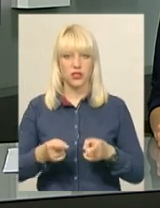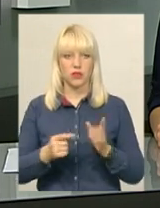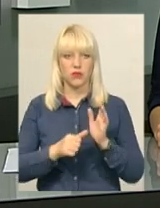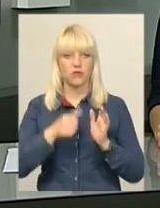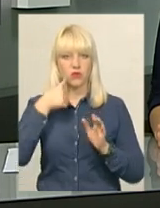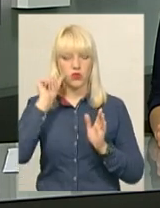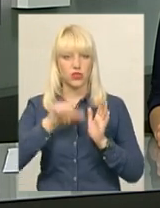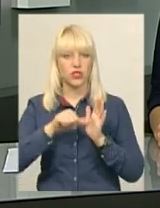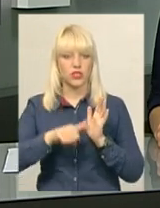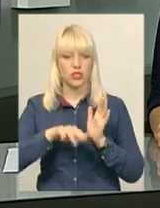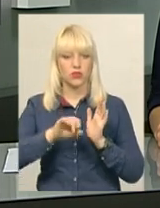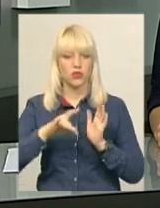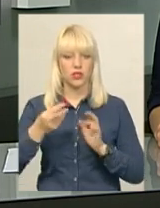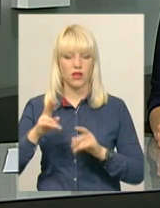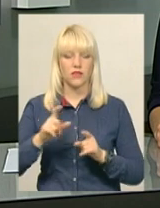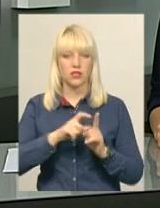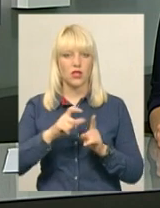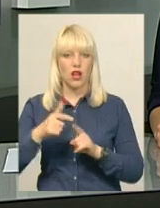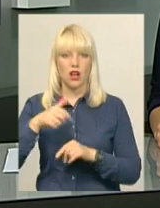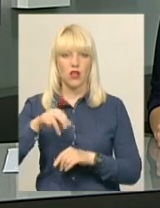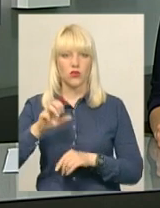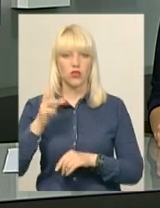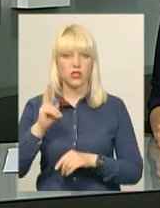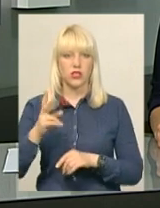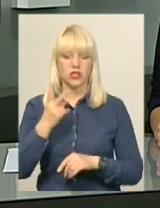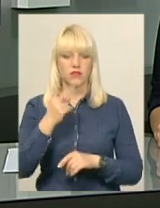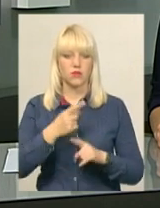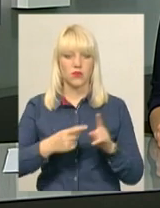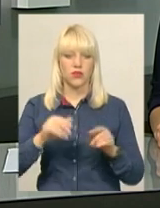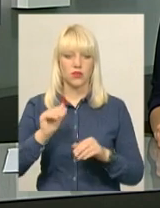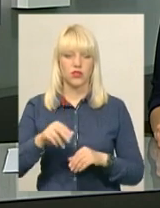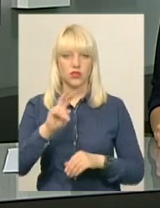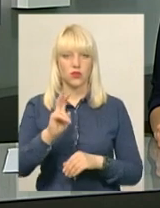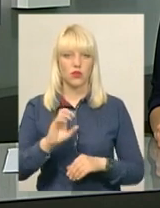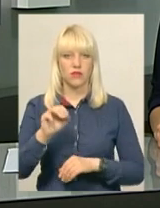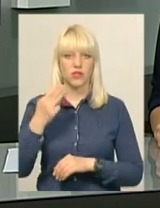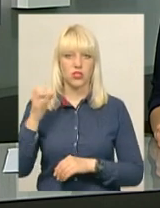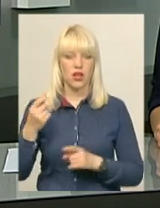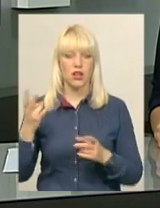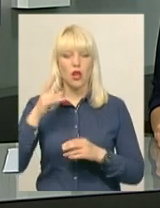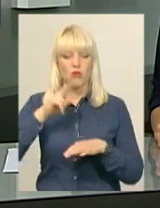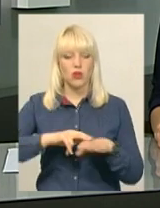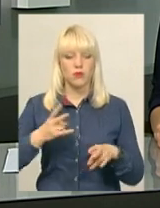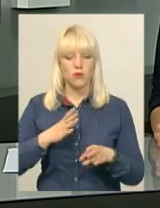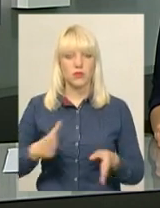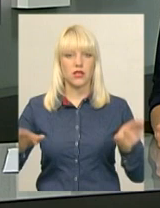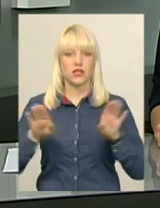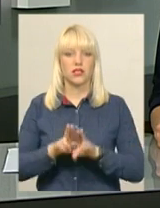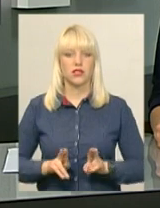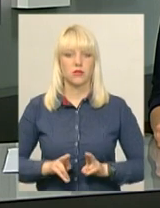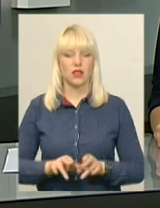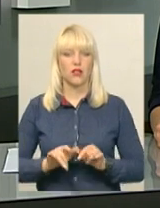травня. За словами Юлії Галущак, за 2,5 тисячі доларів США поліцейський мав закрити кримінальне провадження